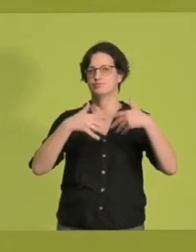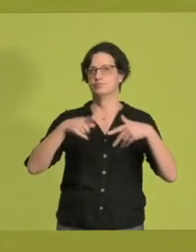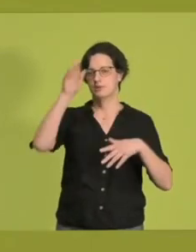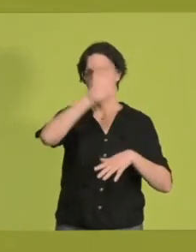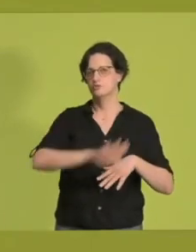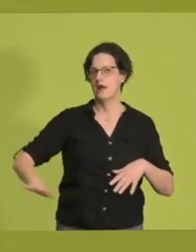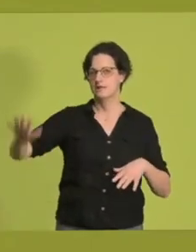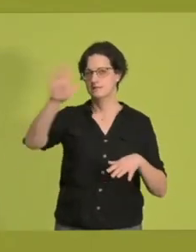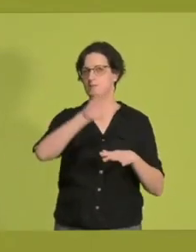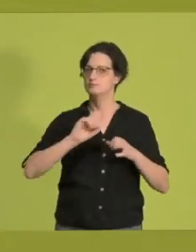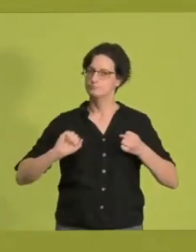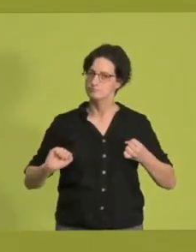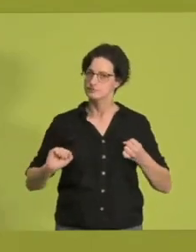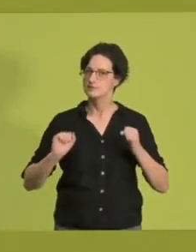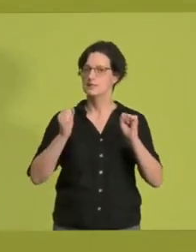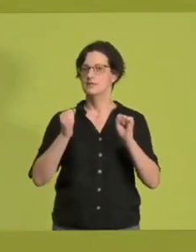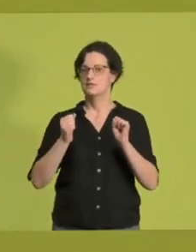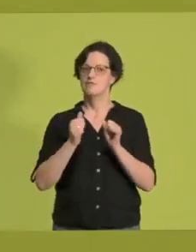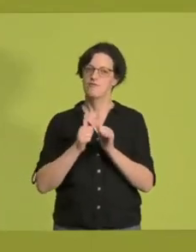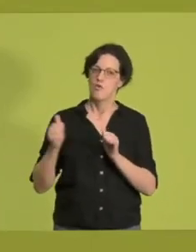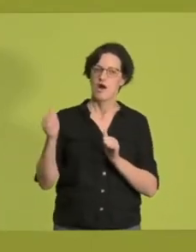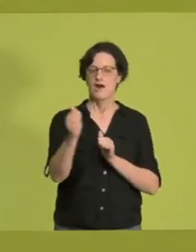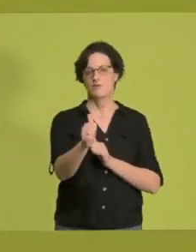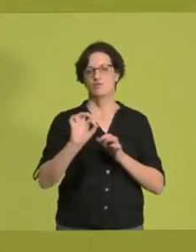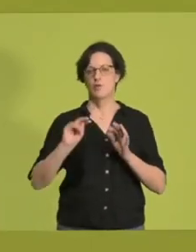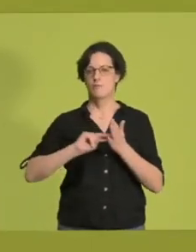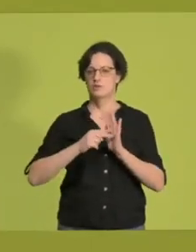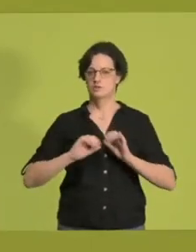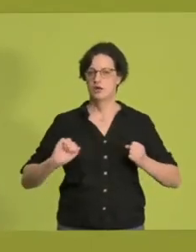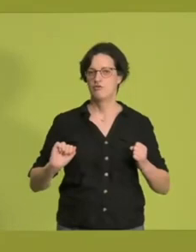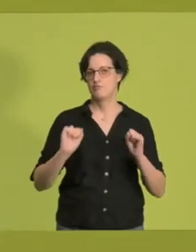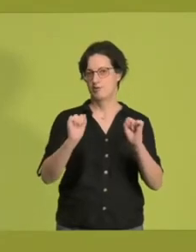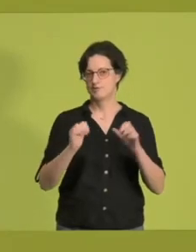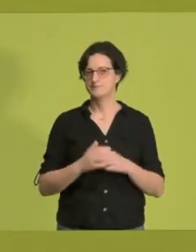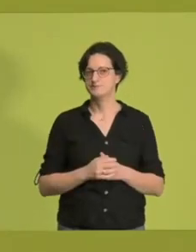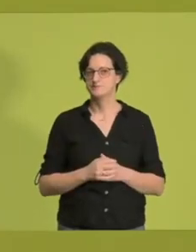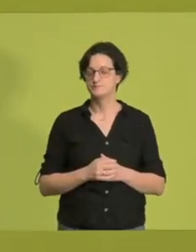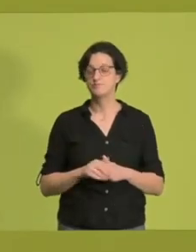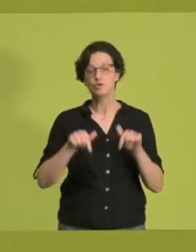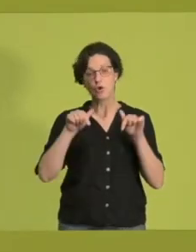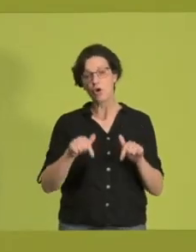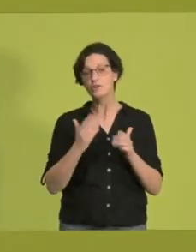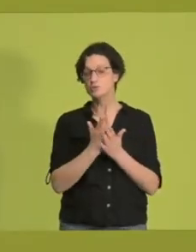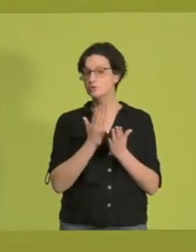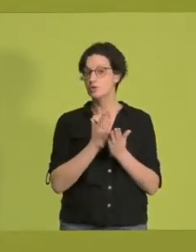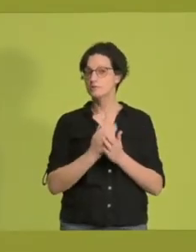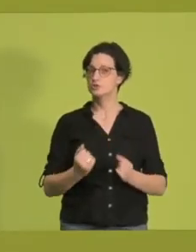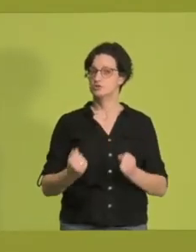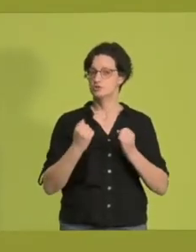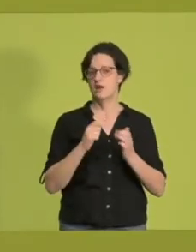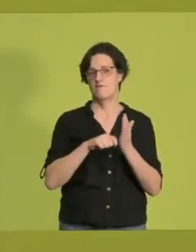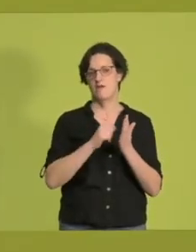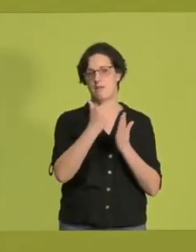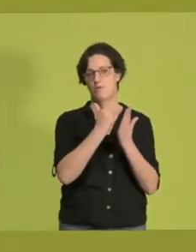den politischen Ausbruch werden. Und ich finde, heute haben wir mit unserem starken Wahlprogramm die richtigen Weichen